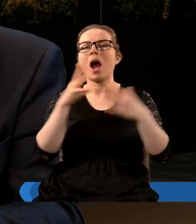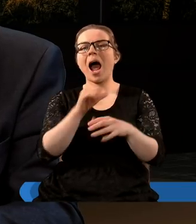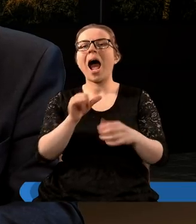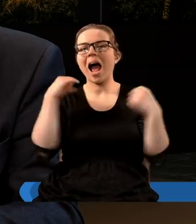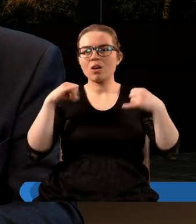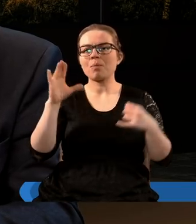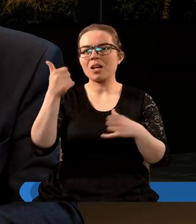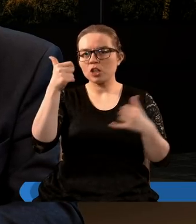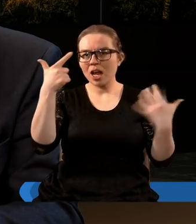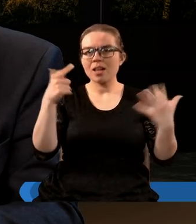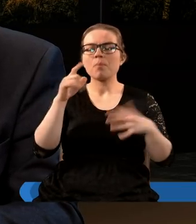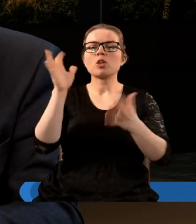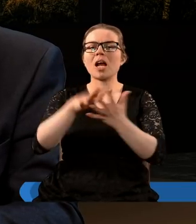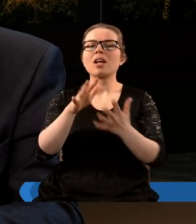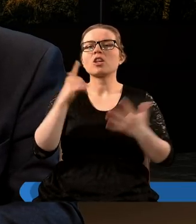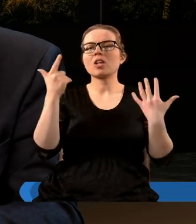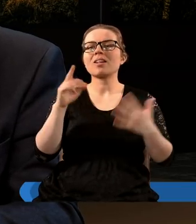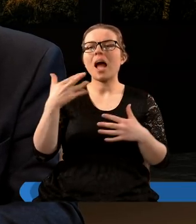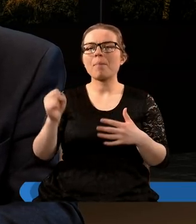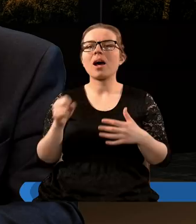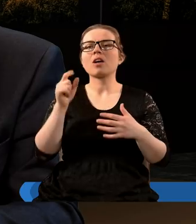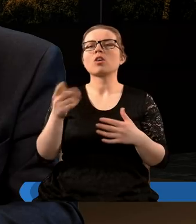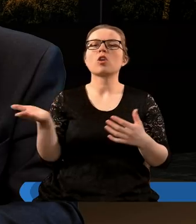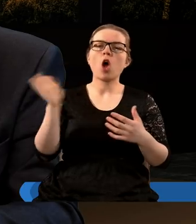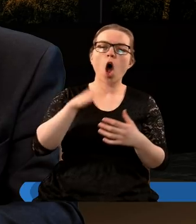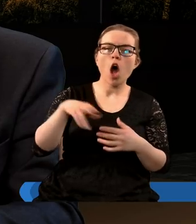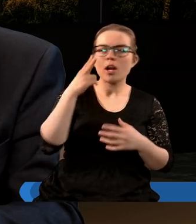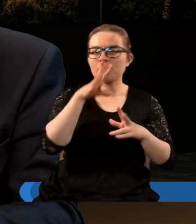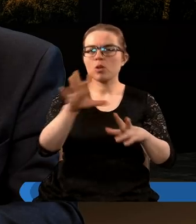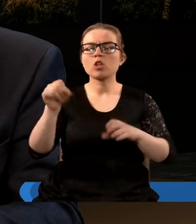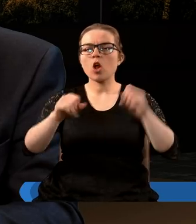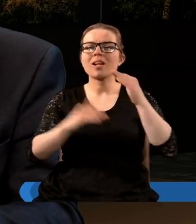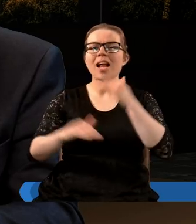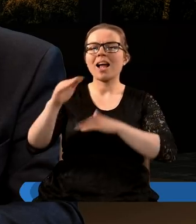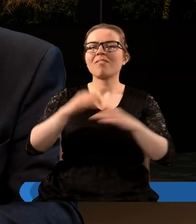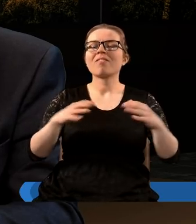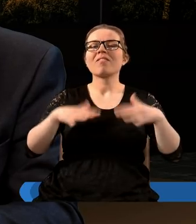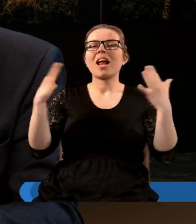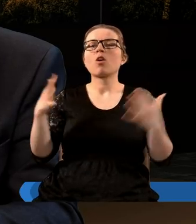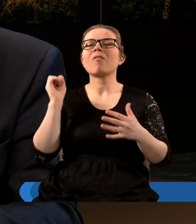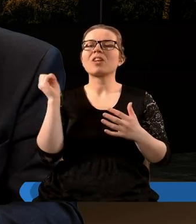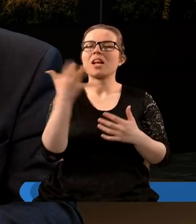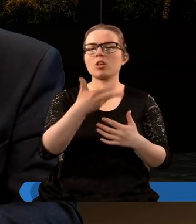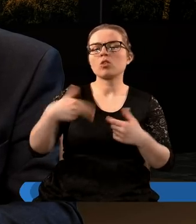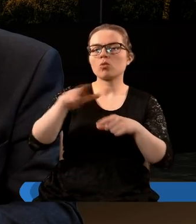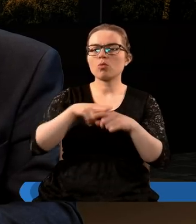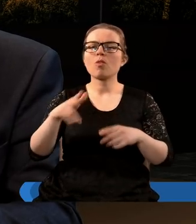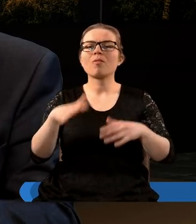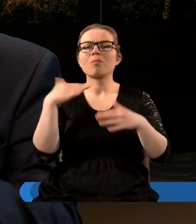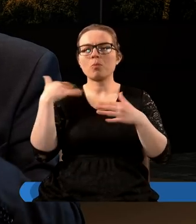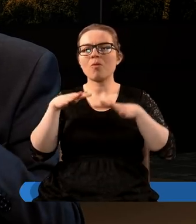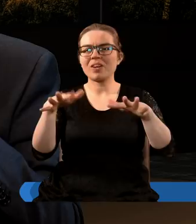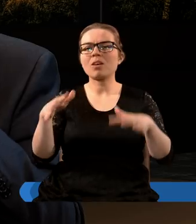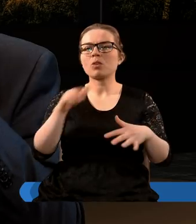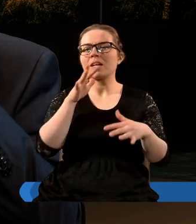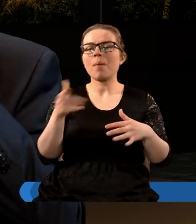mających siedem czasz i tak się do mnie odezwał. Choć pokażę ci sąd nad wielką wszetecznicą, która rozsiadła się nad wielu